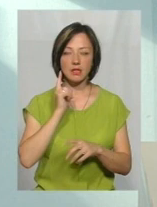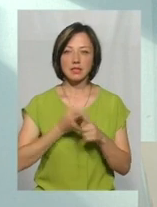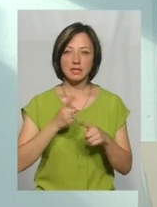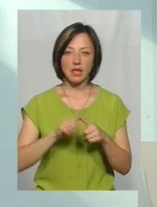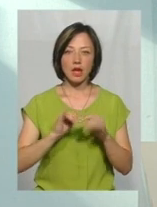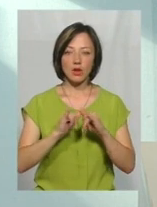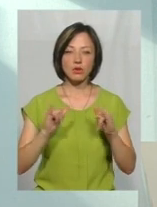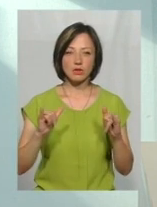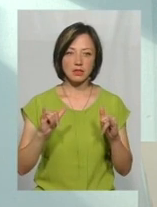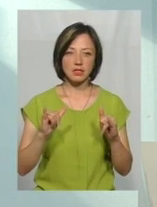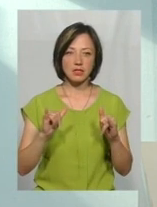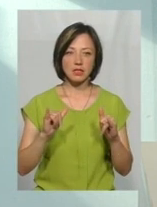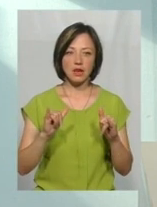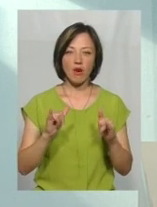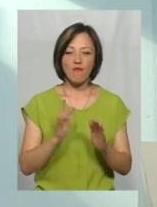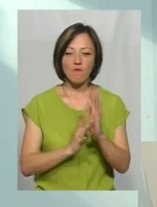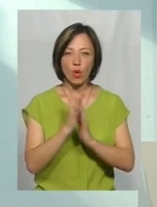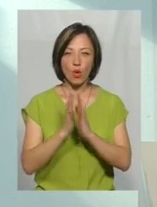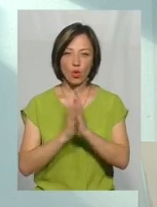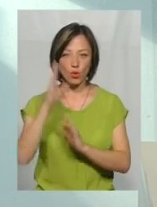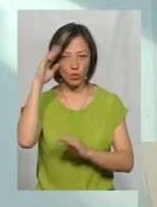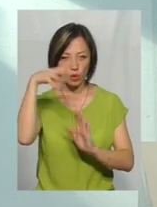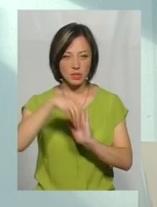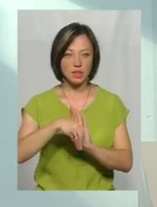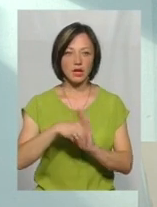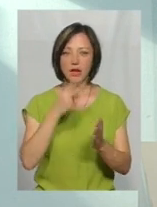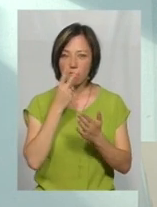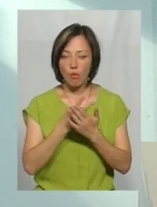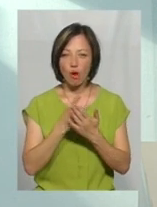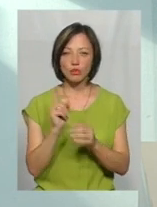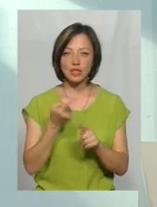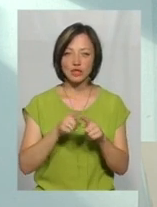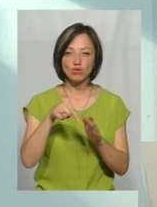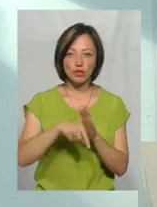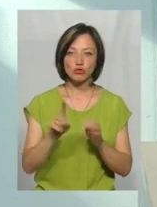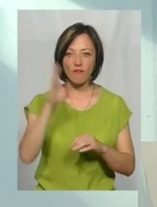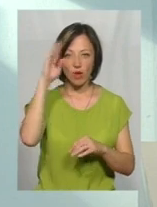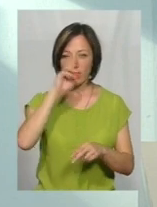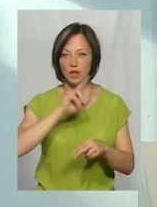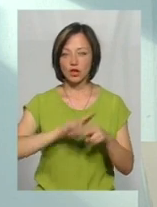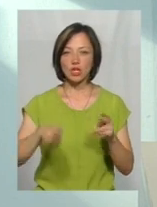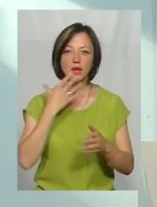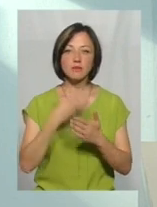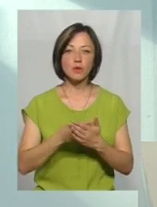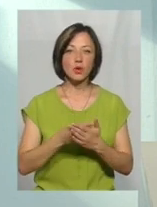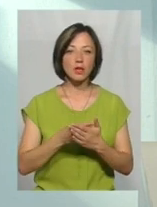це йде розвиток синьозелених водоростей. І вказує нам на то, що вода втрачає свої